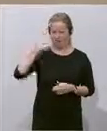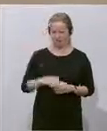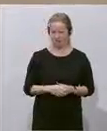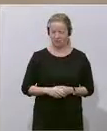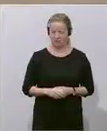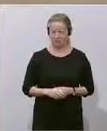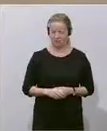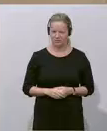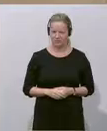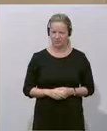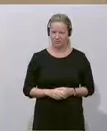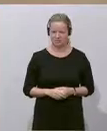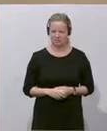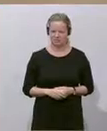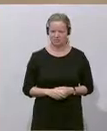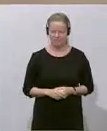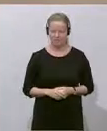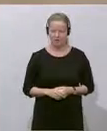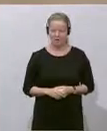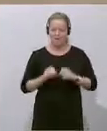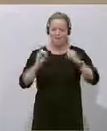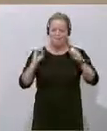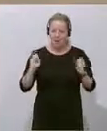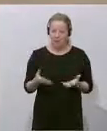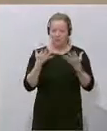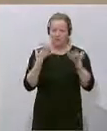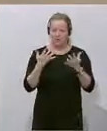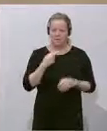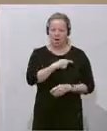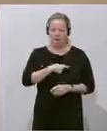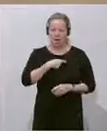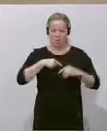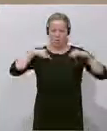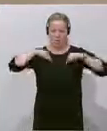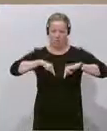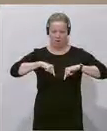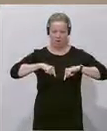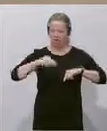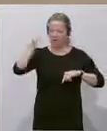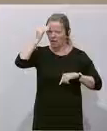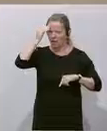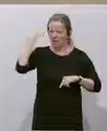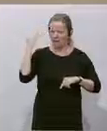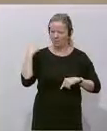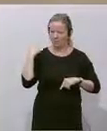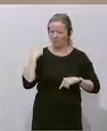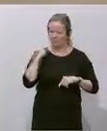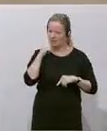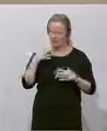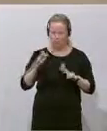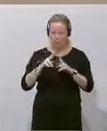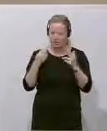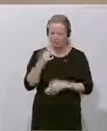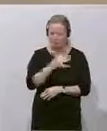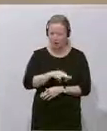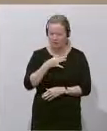Oder, dass plötzlich der Parteiobmann, ich glaube, war damals nicht mehr Bundeskanzler, ich kann das zeitlich gar nicht zuordnen,